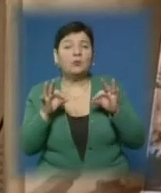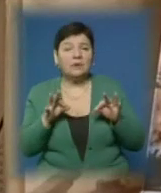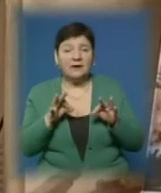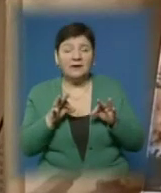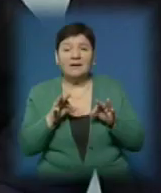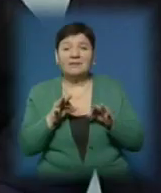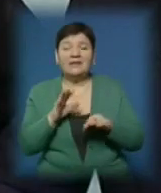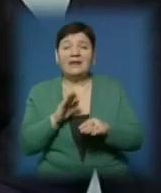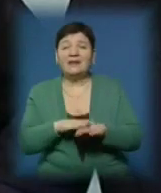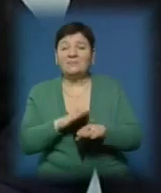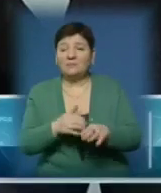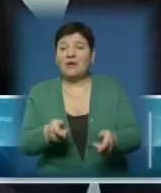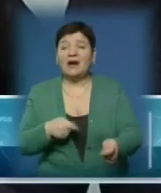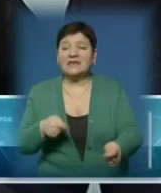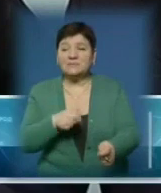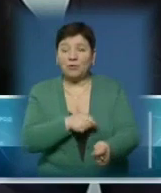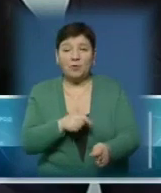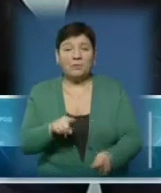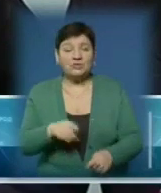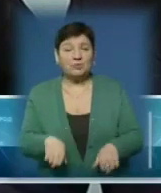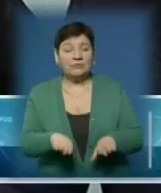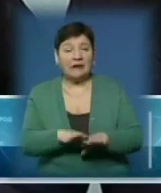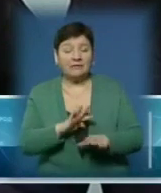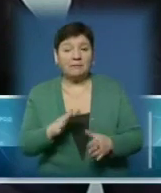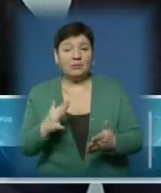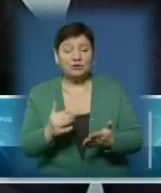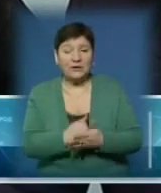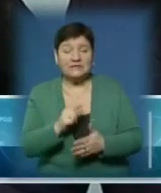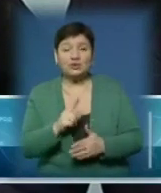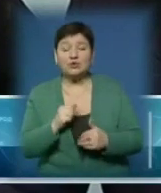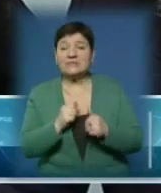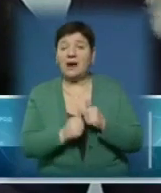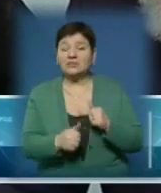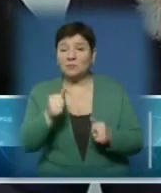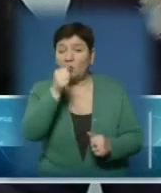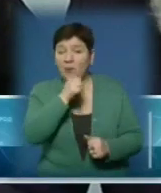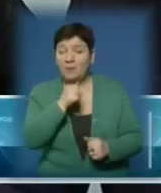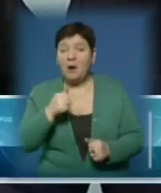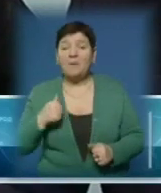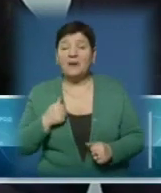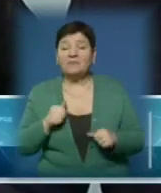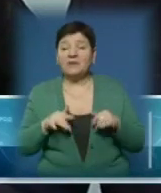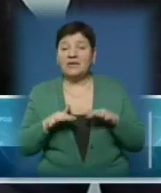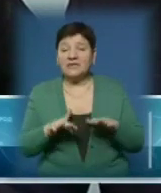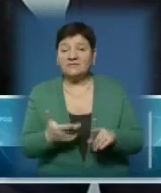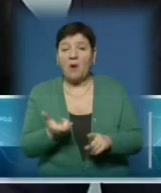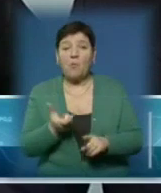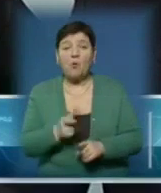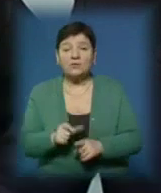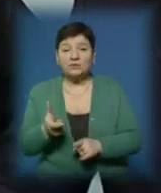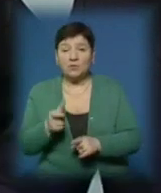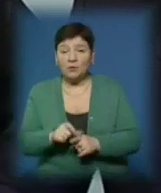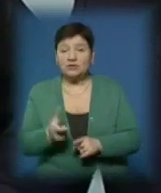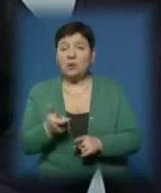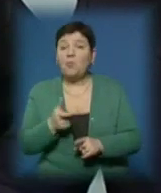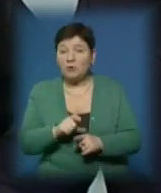руках зброю. Як же так? Чому так виходить, що з кожним роком учасників бойових дій становиться все більше, більше і більше,